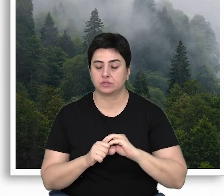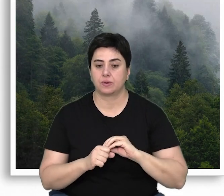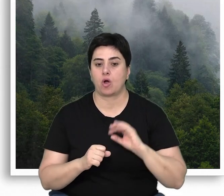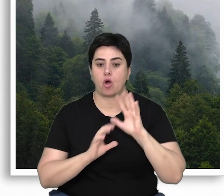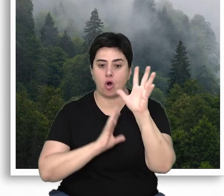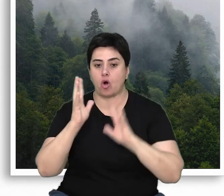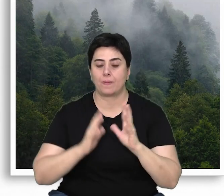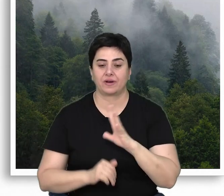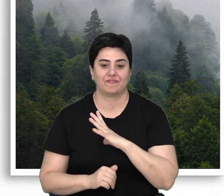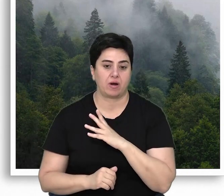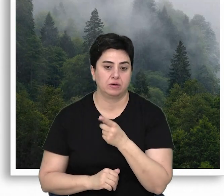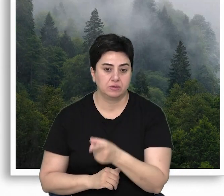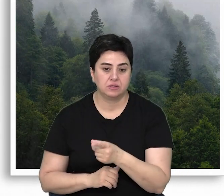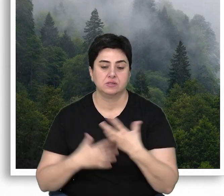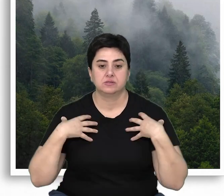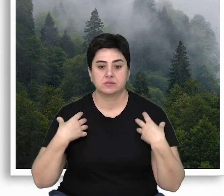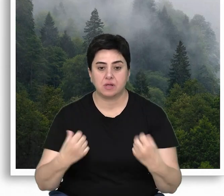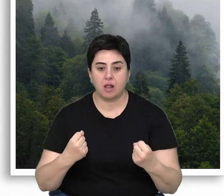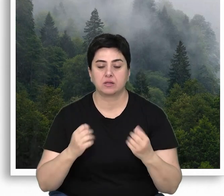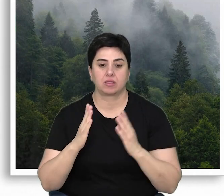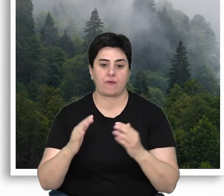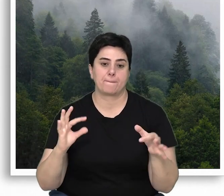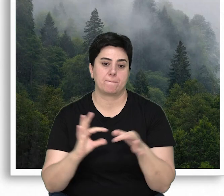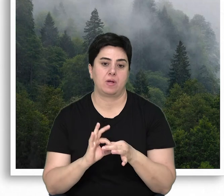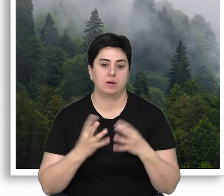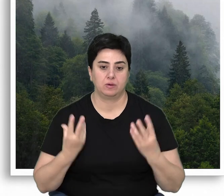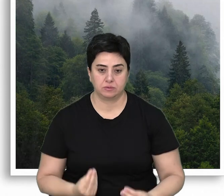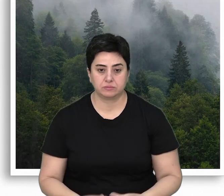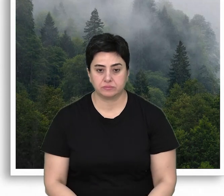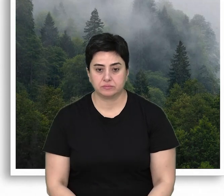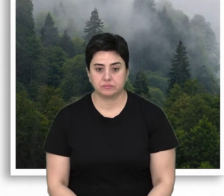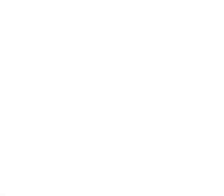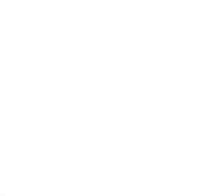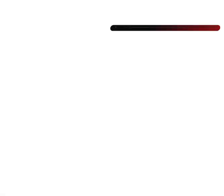büyük ölçüde ormanların varlığı, sağlığı ve devamına bağlı.